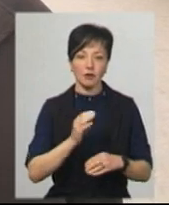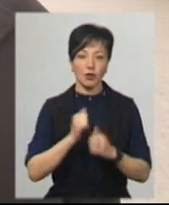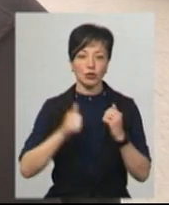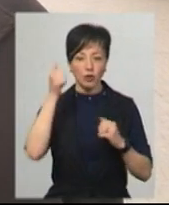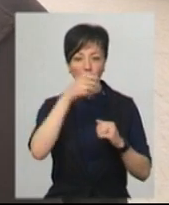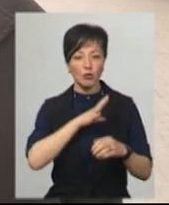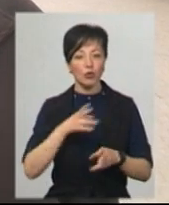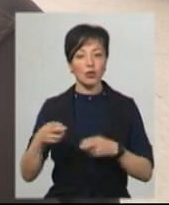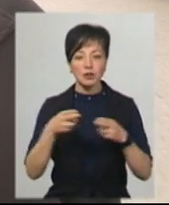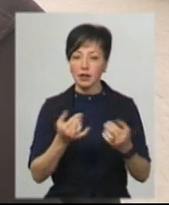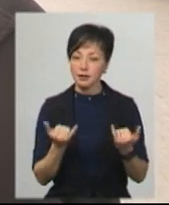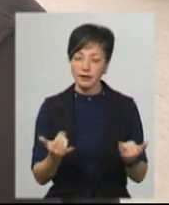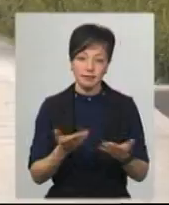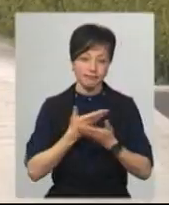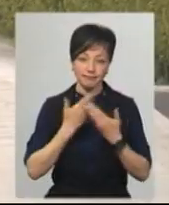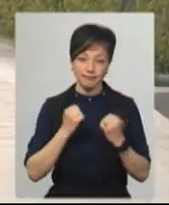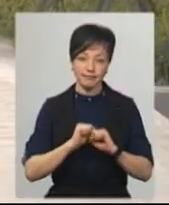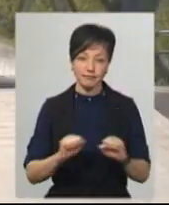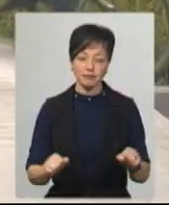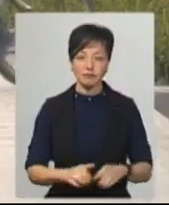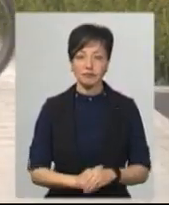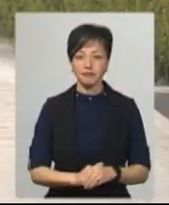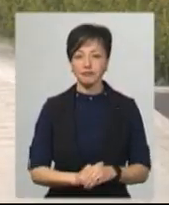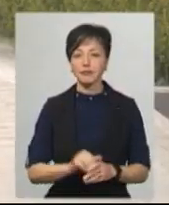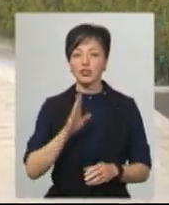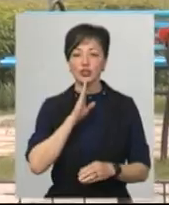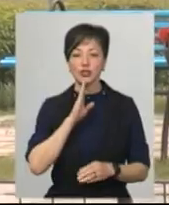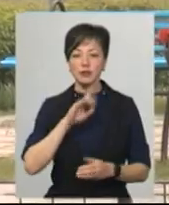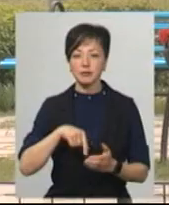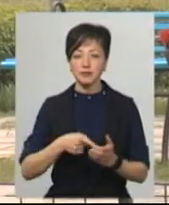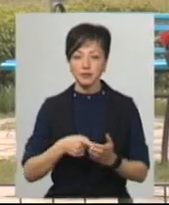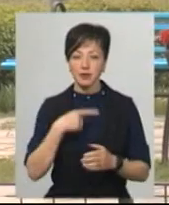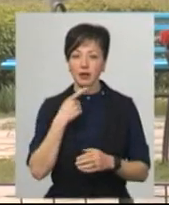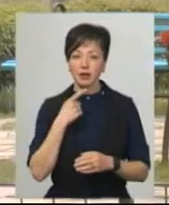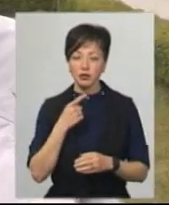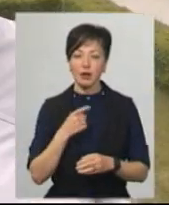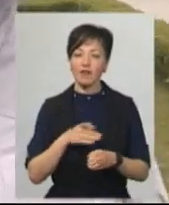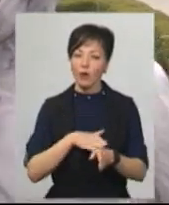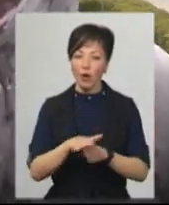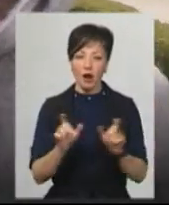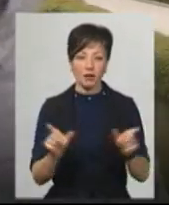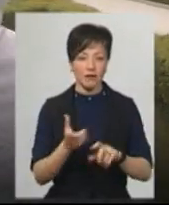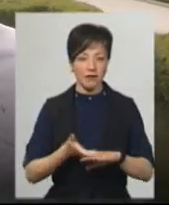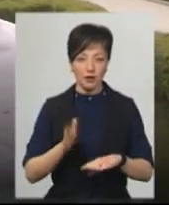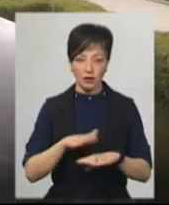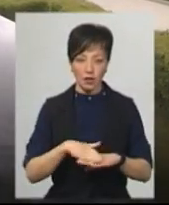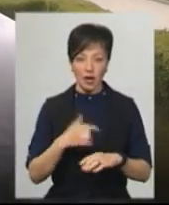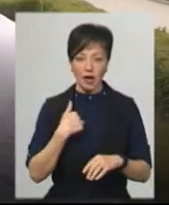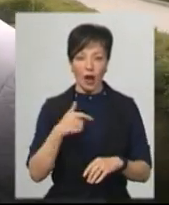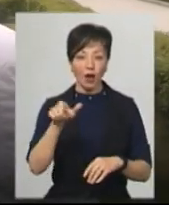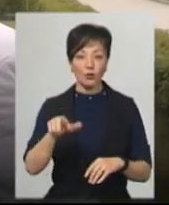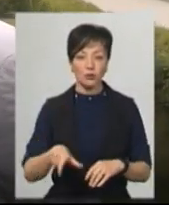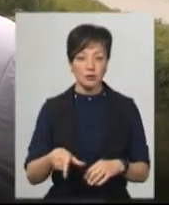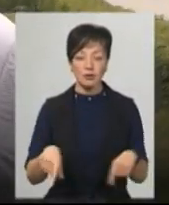все, а зараз не можна. Жителька Нетішина Надія каже, карантину дотримуватися важко. Я, наприклад, така людина, що